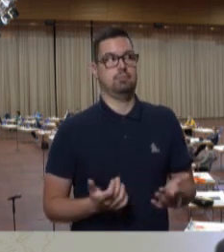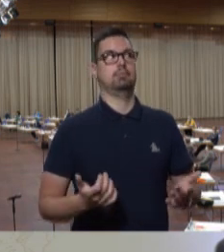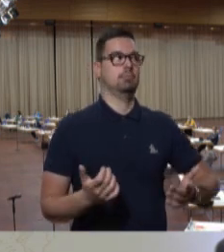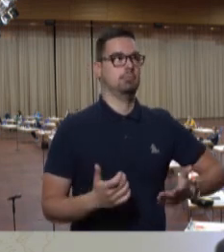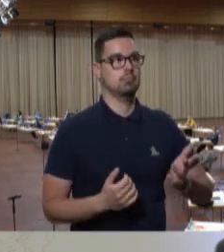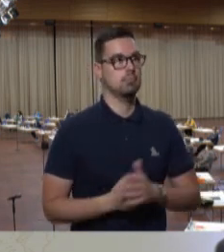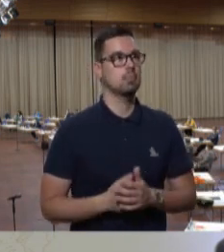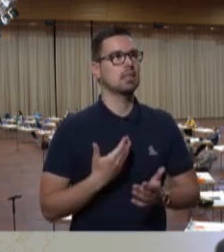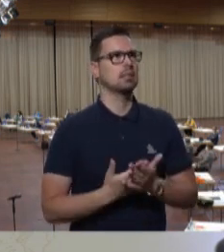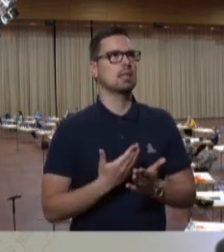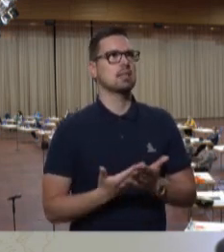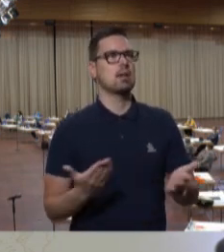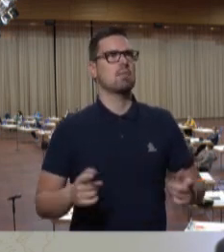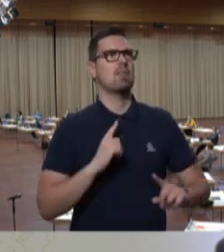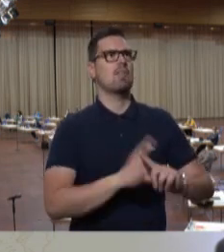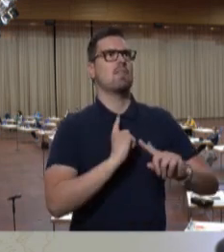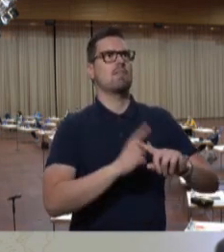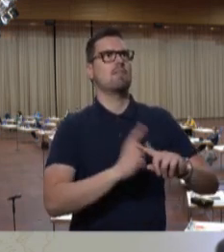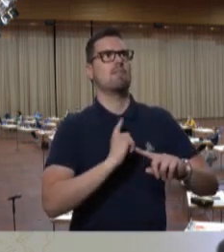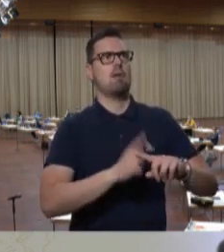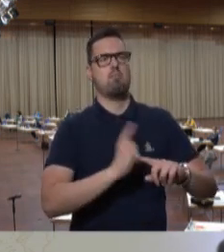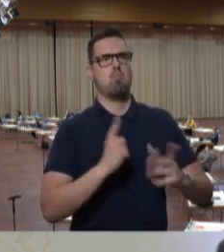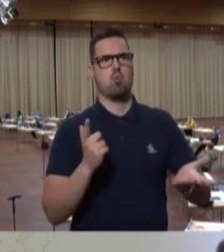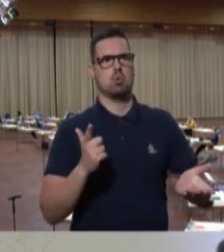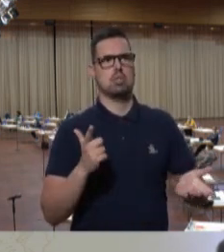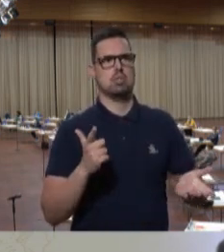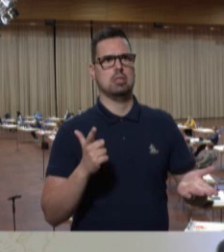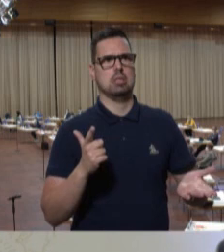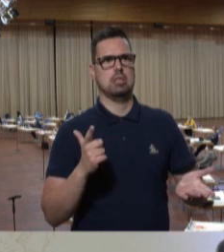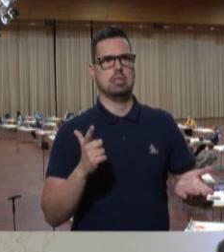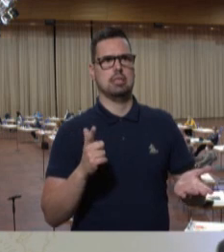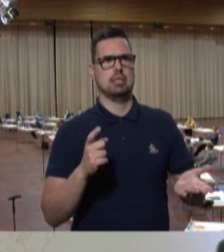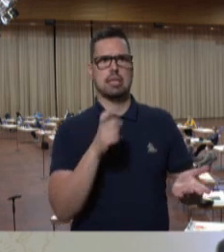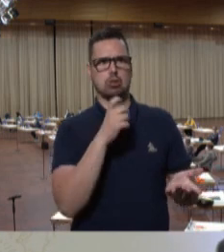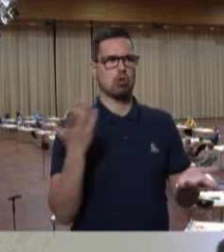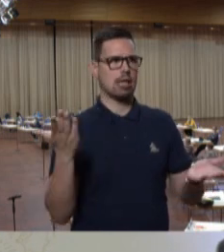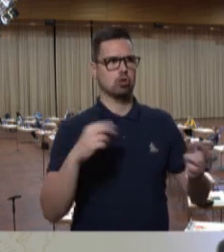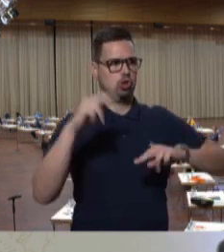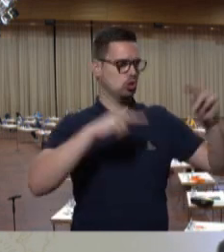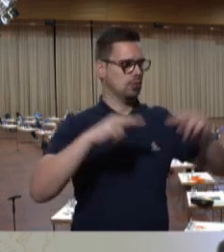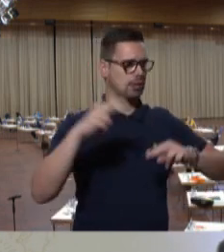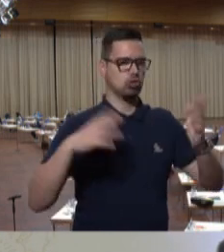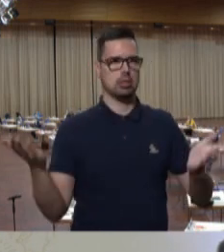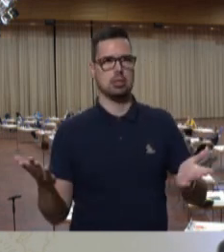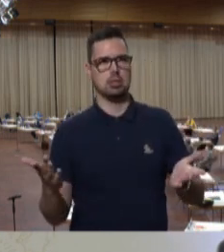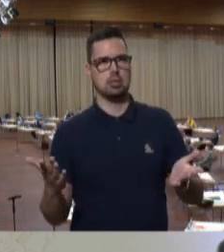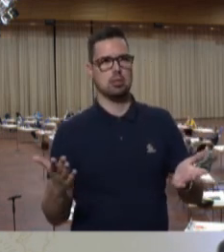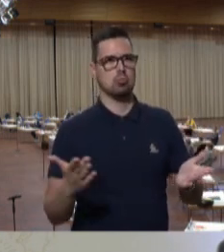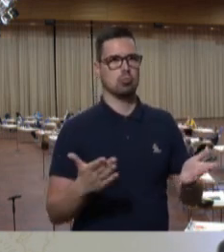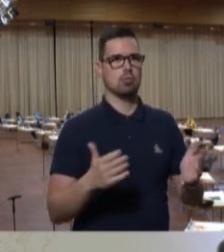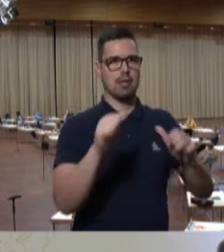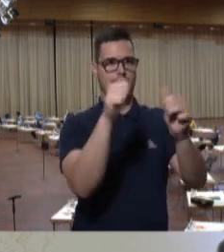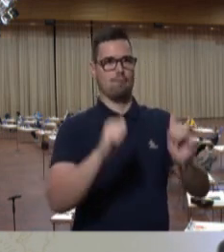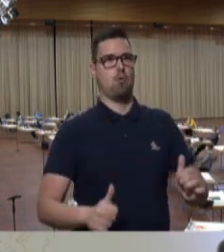Deshalb halte ich nichts von einem Verbot geschlechtergerechter Sprache. Genauso wie nicht im Übrigen von einem Gebot, bestimmte